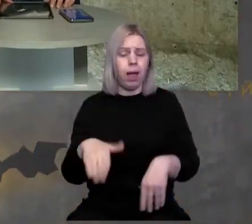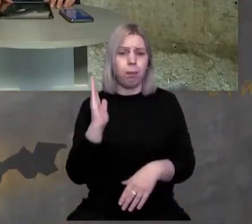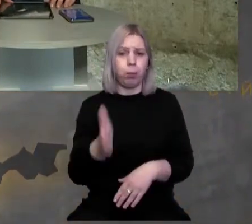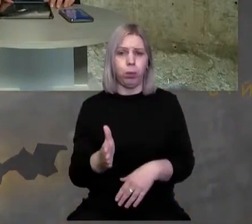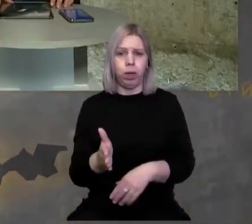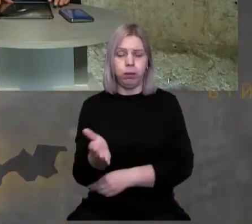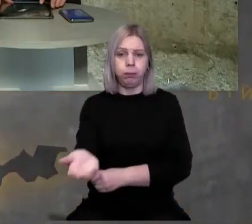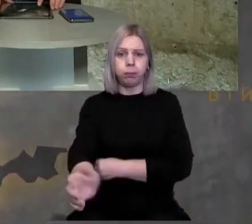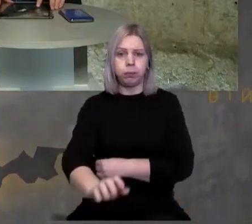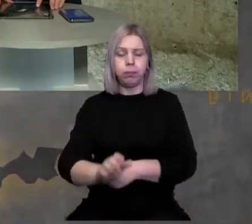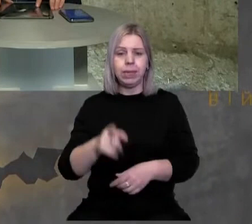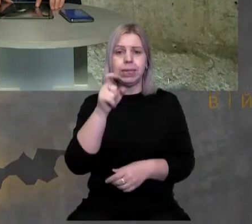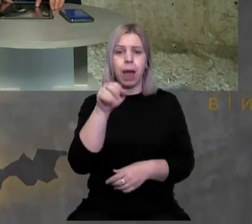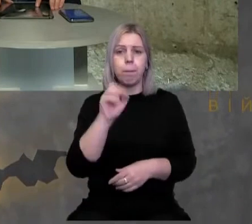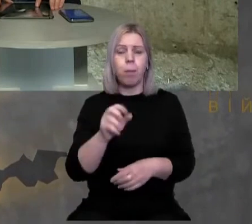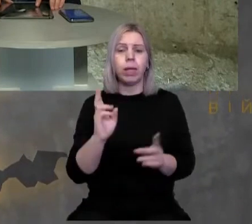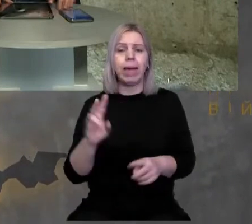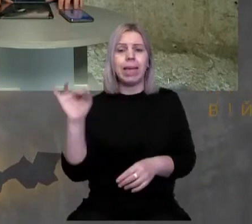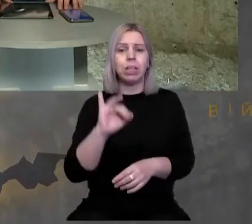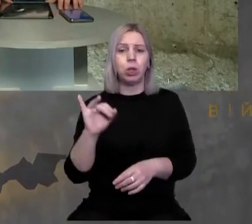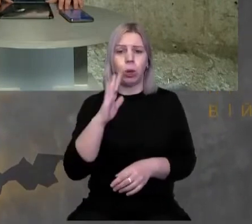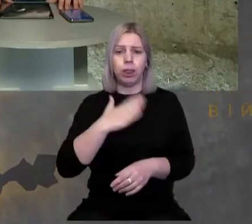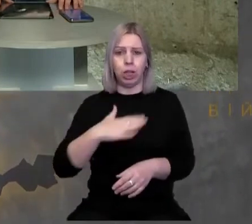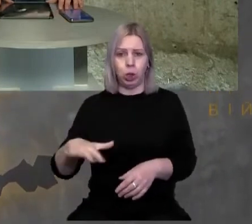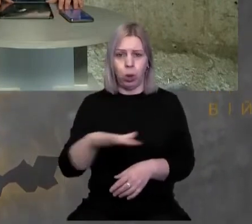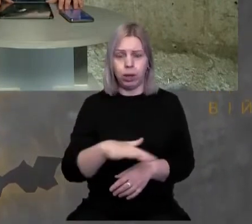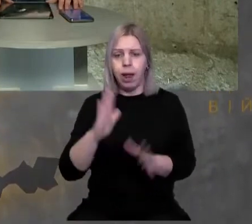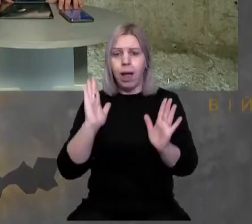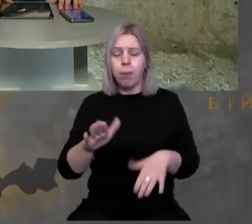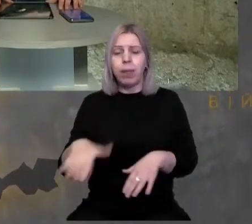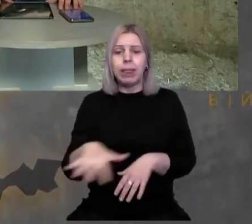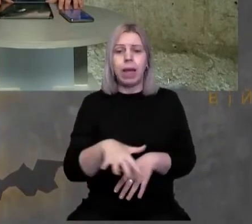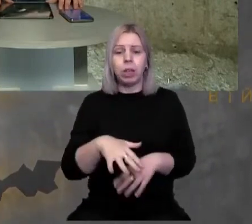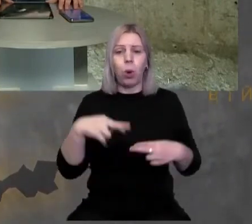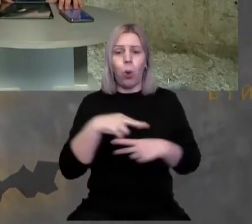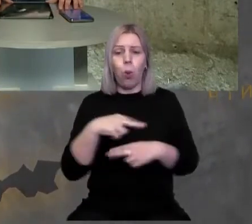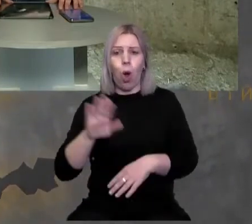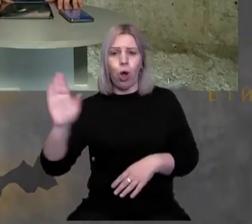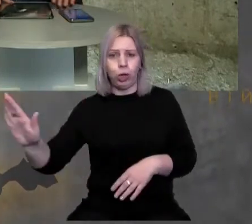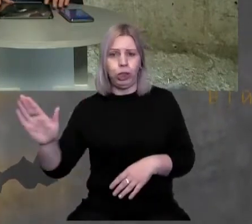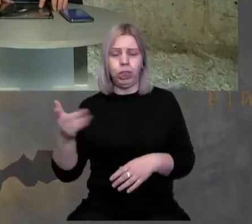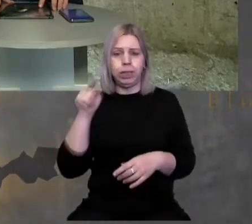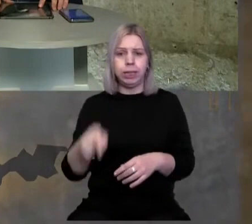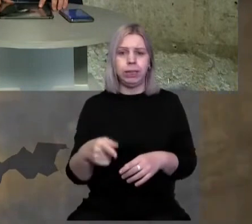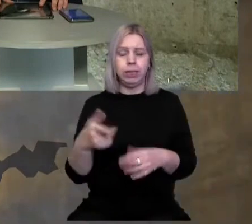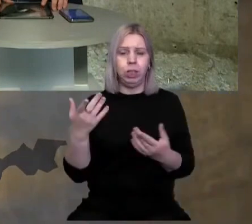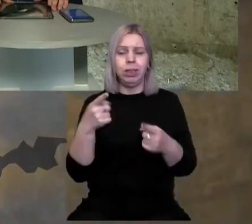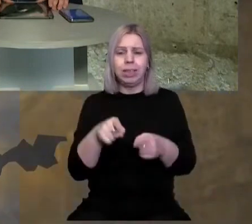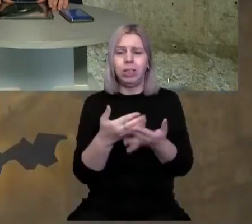у замку, як історія нашого краю, хай буде на території Угорщини, тисячі